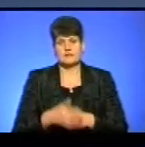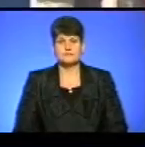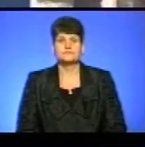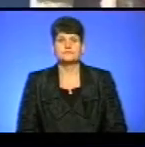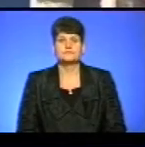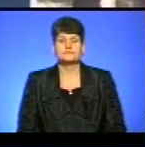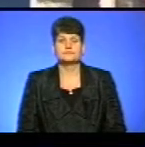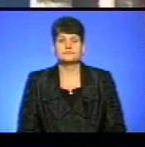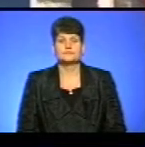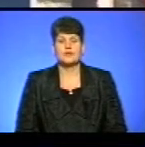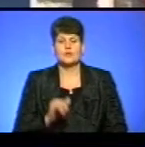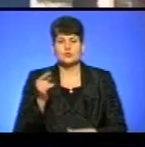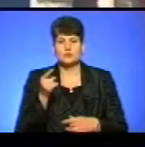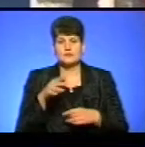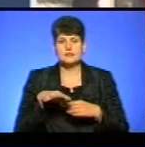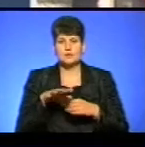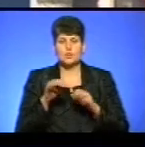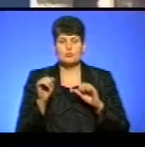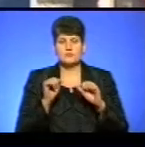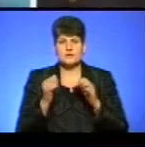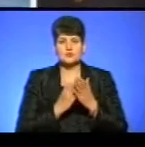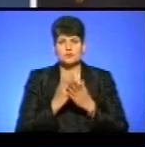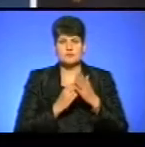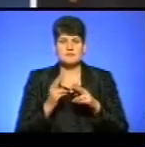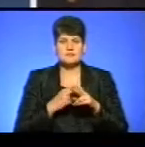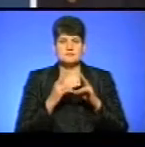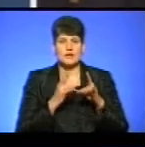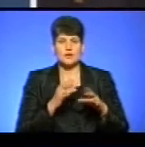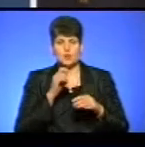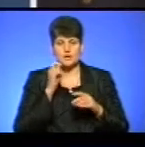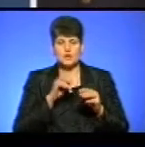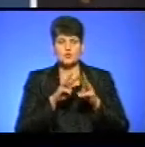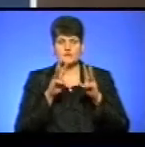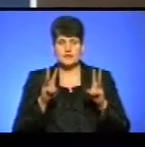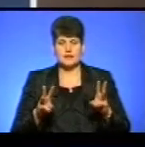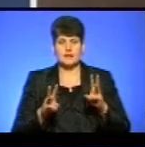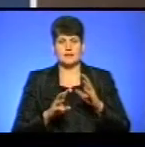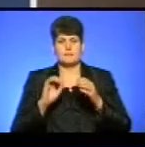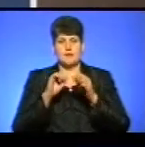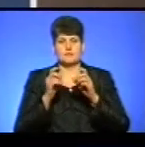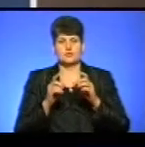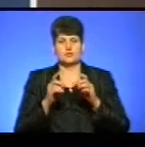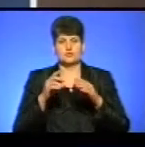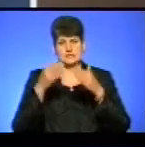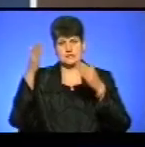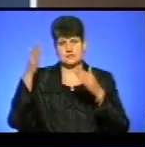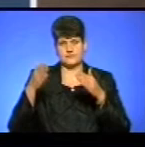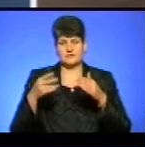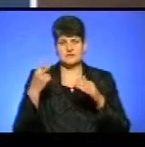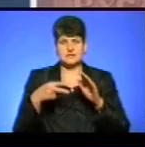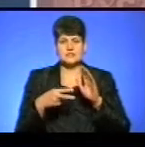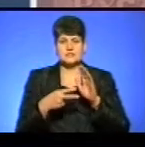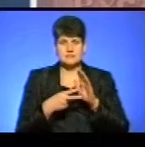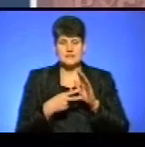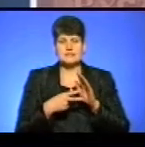У Тернополі на території управління Служби безпеки України освятили пам'ятну стелу 27 загиблим за Україну працівникам